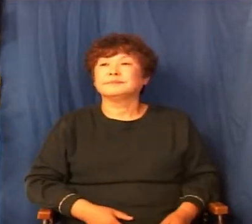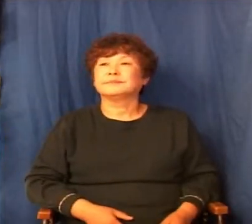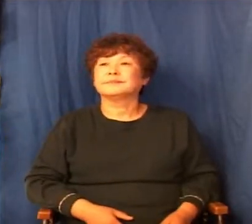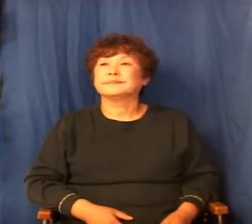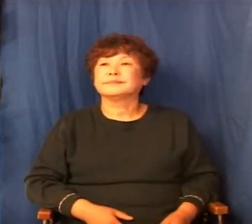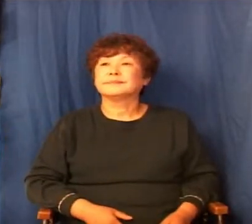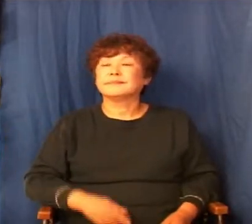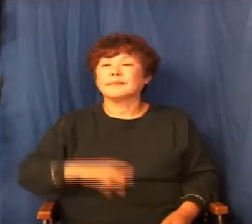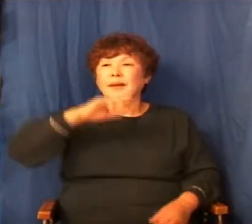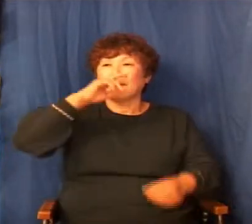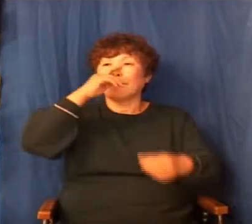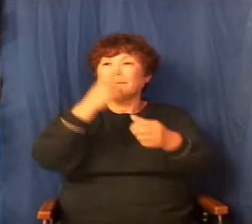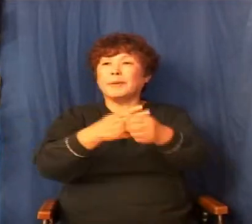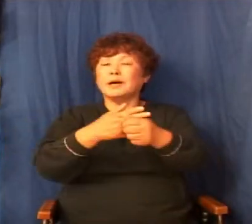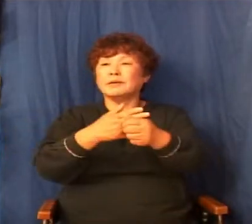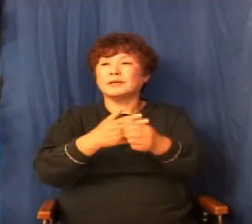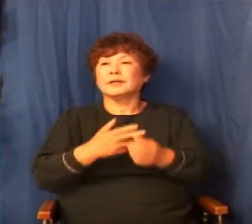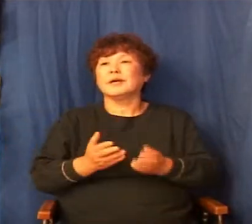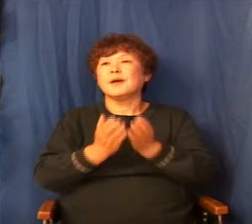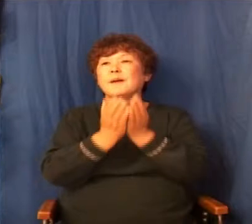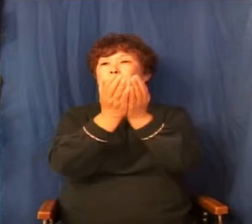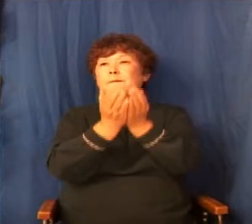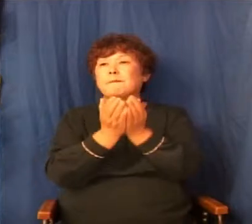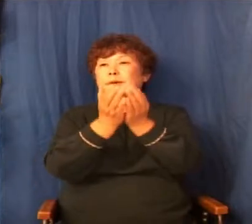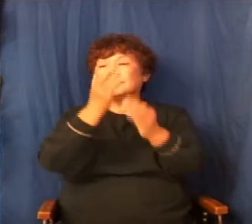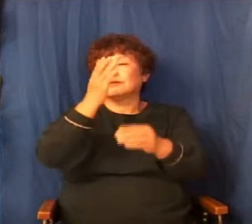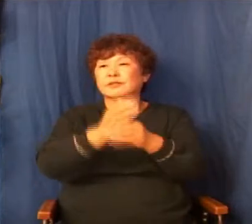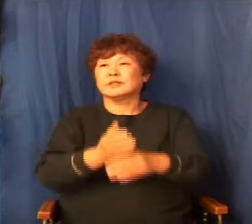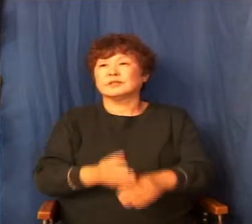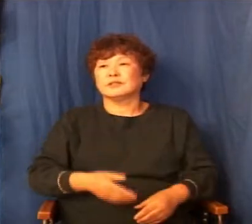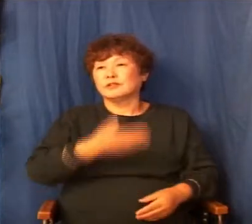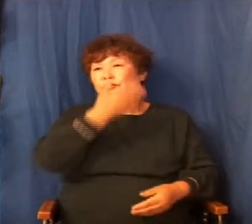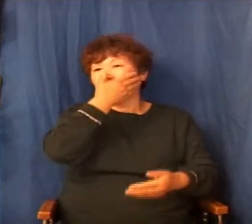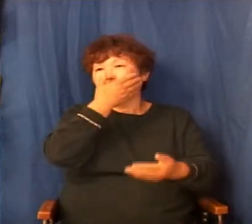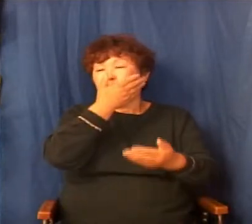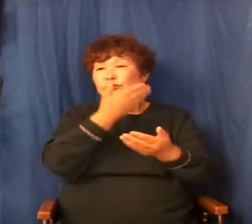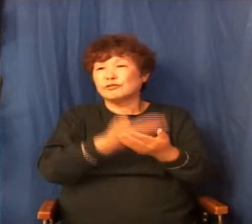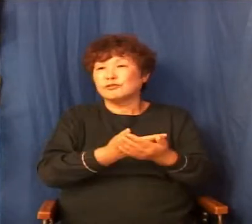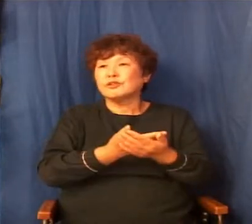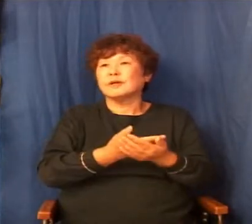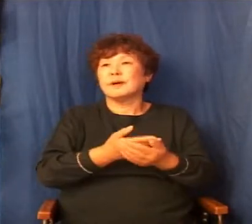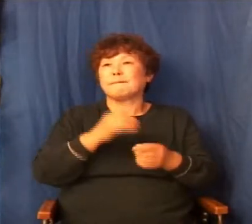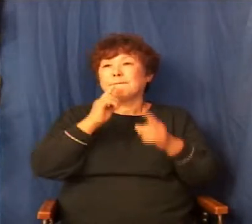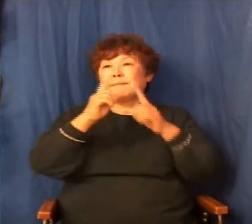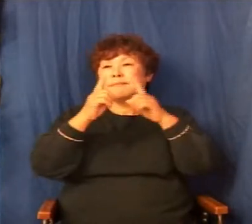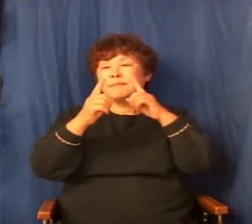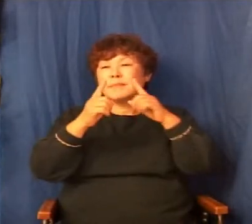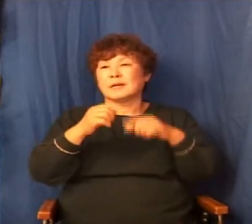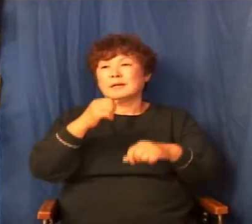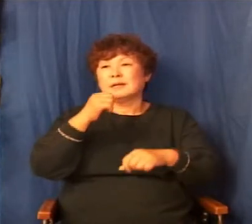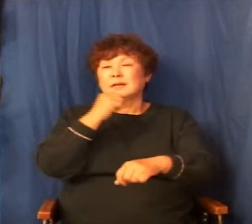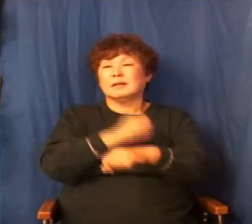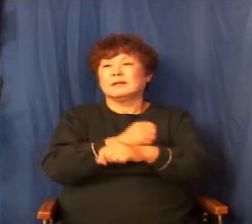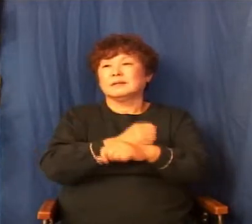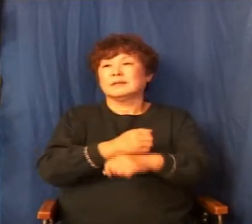그런데 바울이 그 배 가운데서 중요한 한 말을 해요. 나는 하나님을 믿노라. 할렐루야.